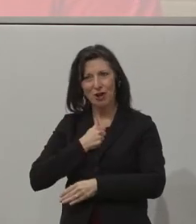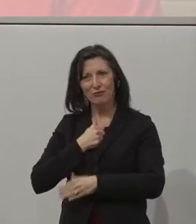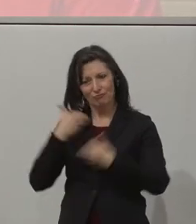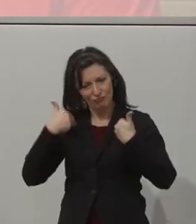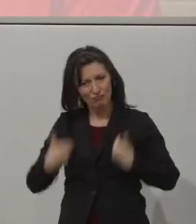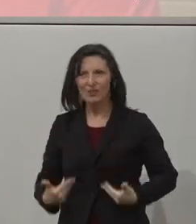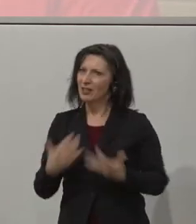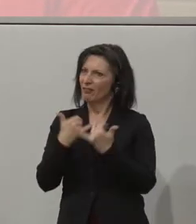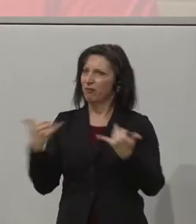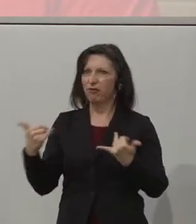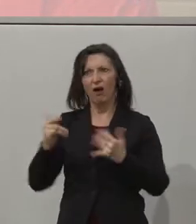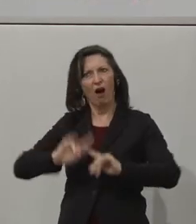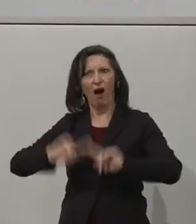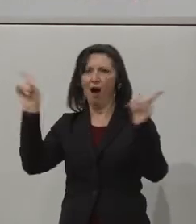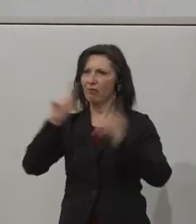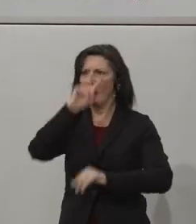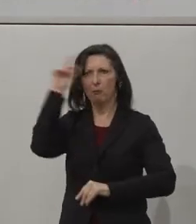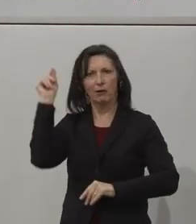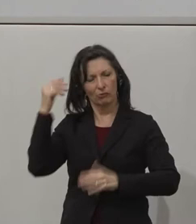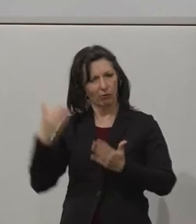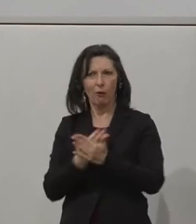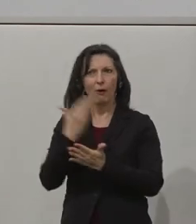-ID Graduate Internship Programme work?